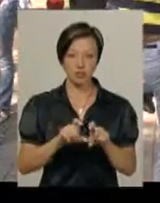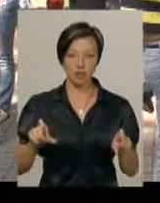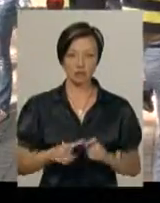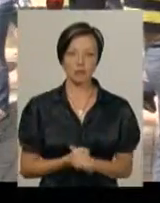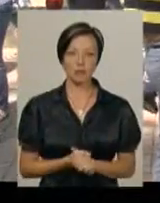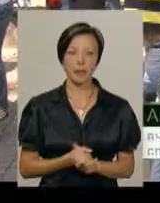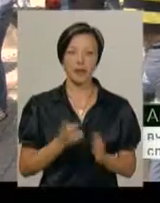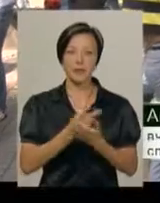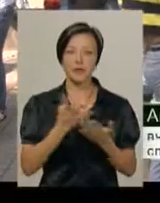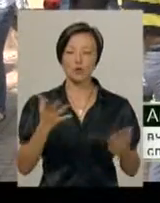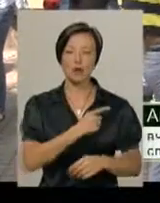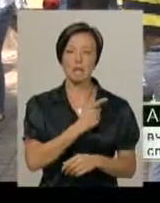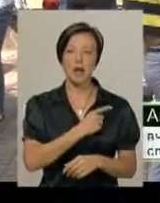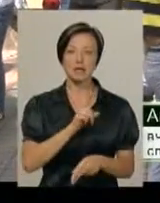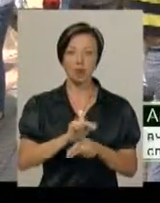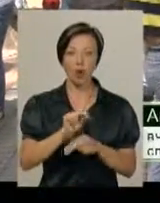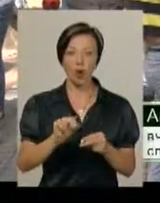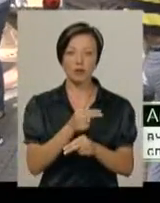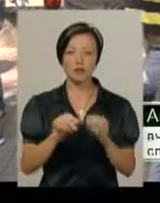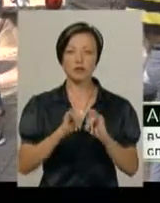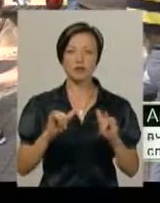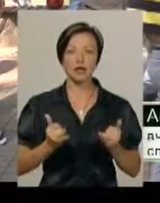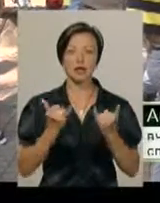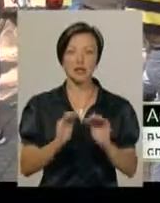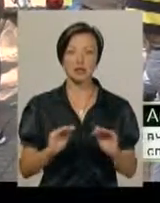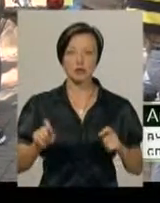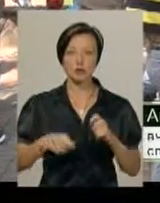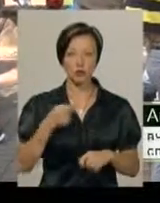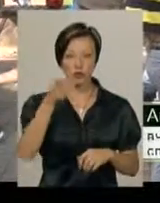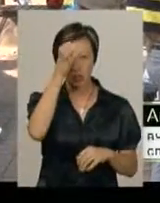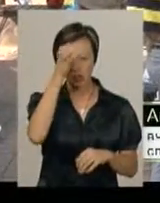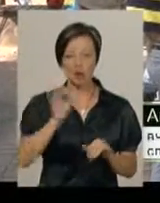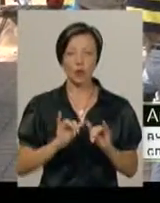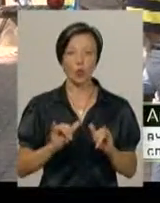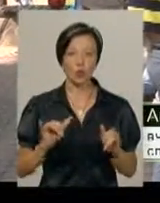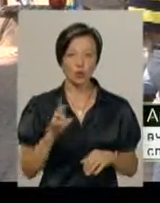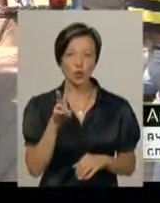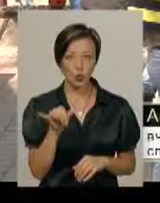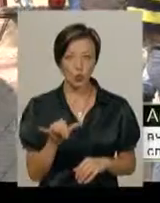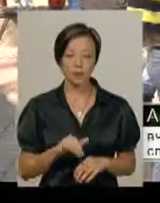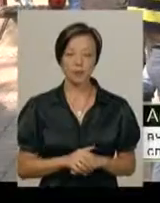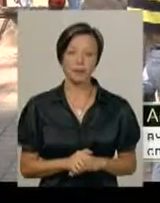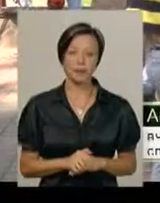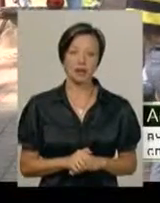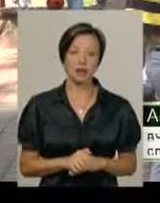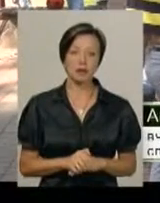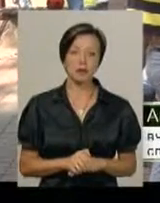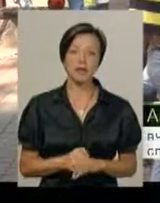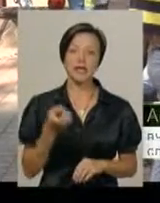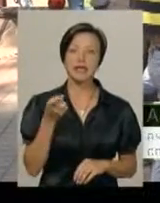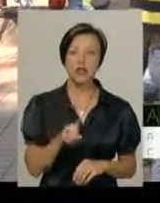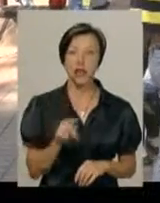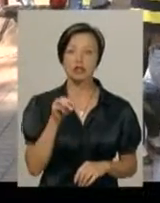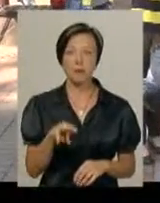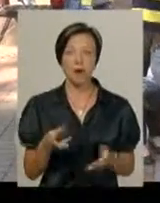Презентуємо майстер-класи корекційно-розвивальні для дітей із порушеннями інтелектуального розвитку. Саме те,